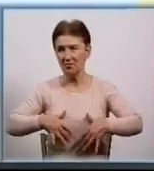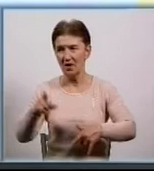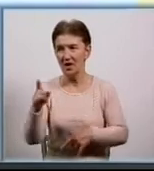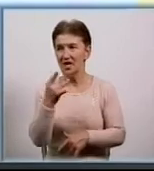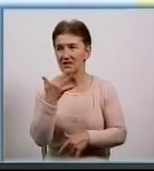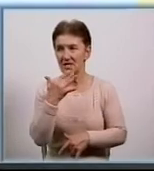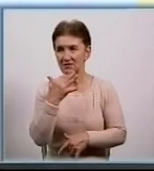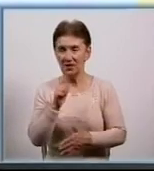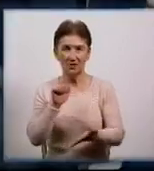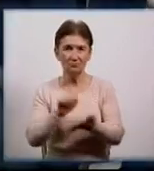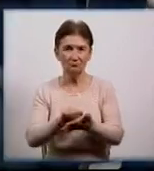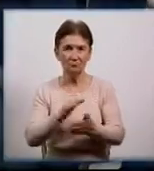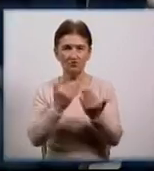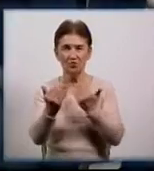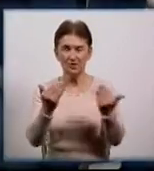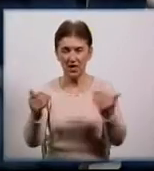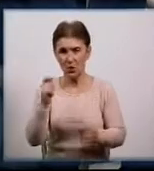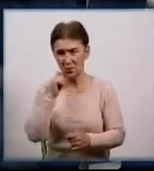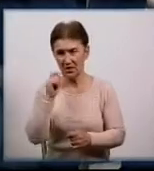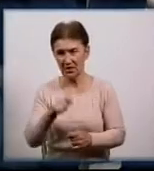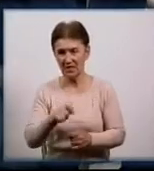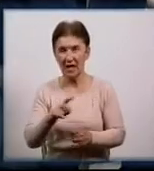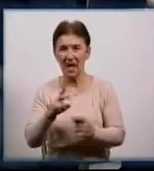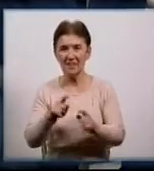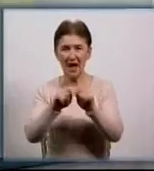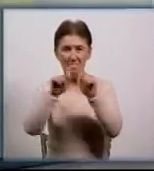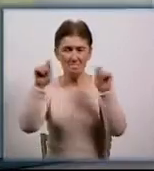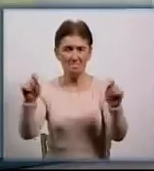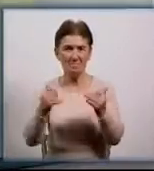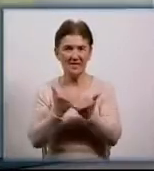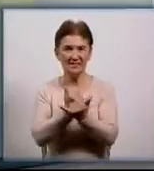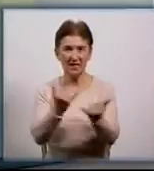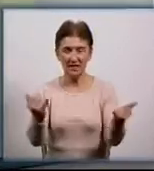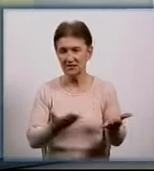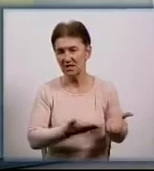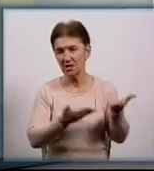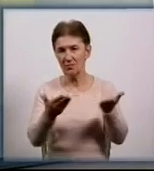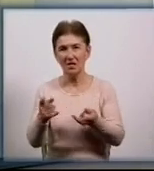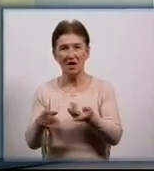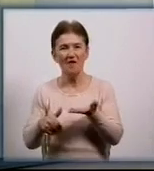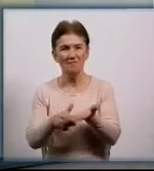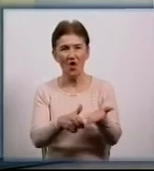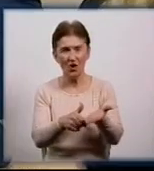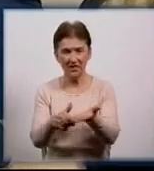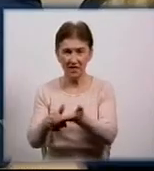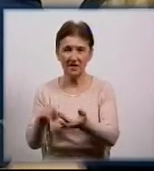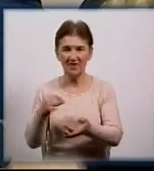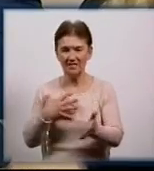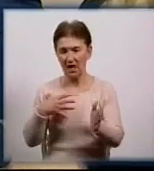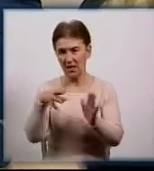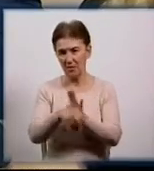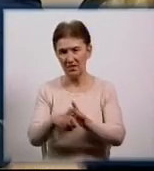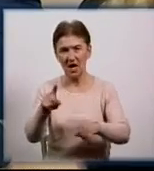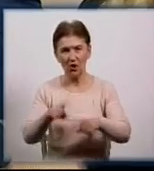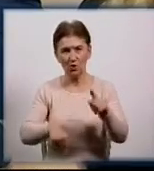військово-історичний музей України. На презентацію бібліотеку імені Чужевського запросили волонтерів та родичів загиблих. У книгу